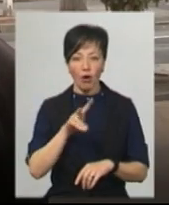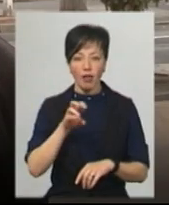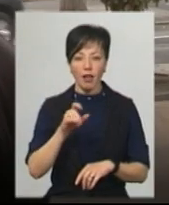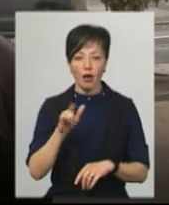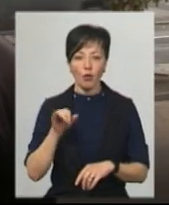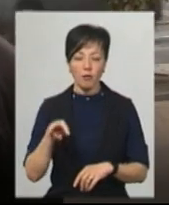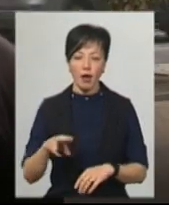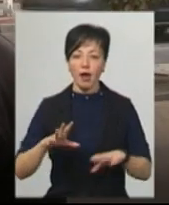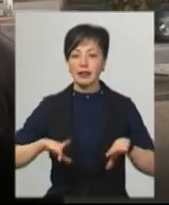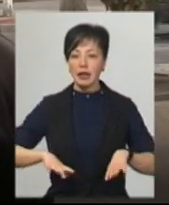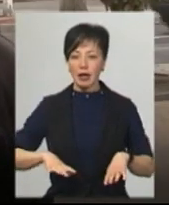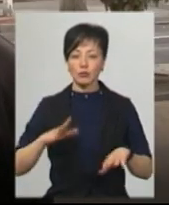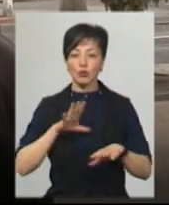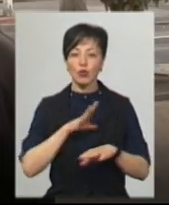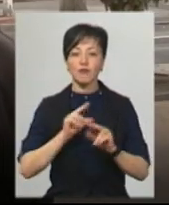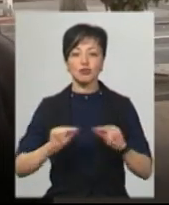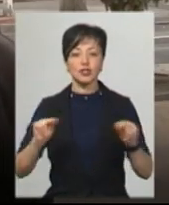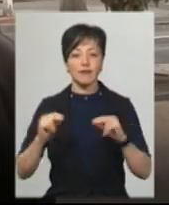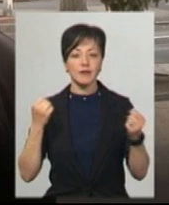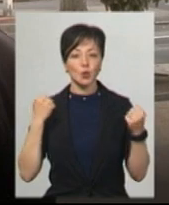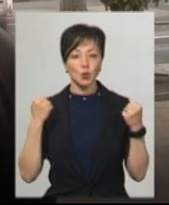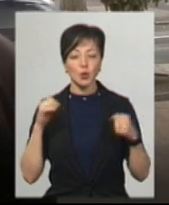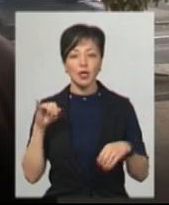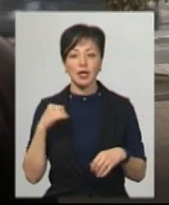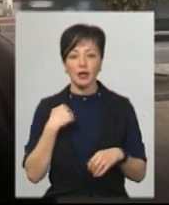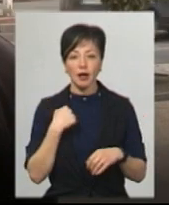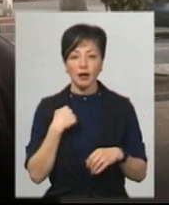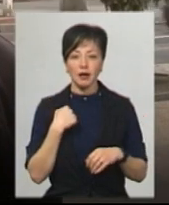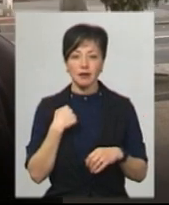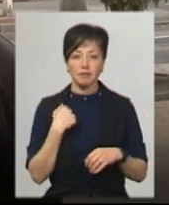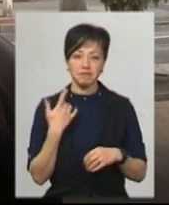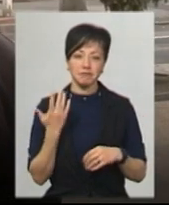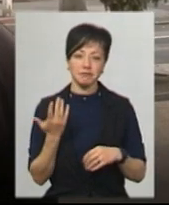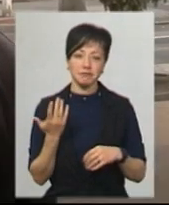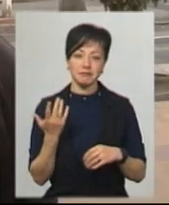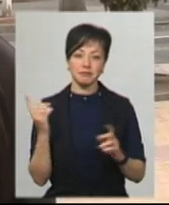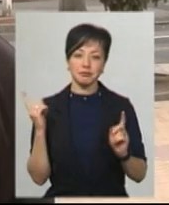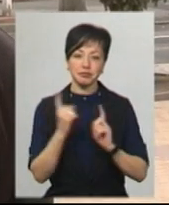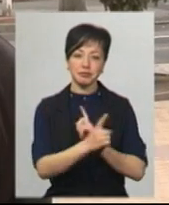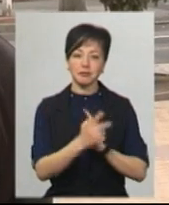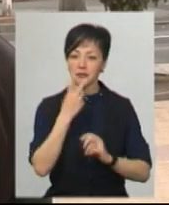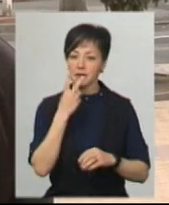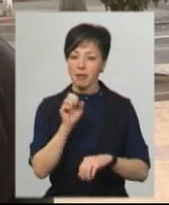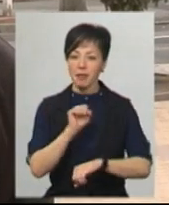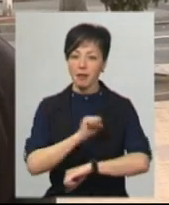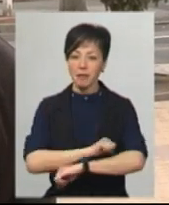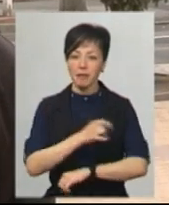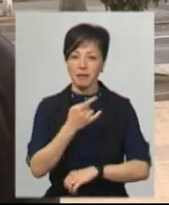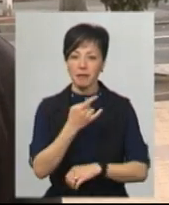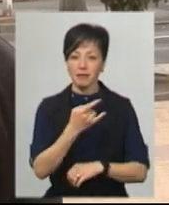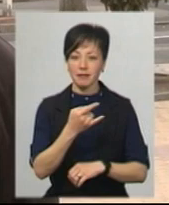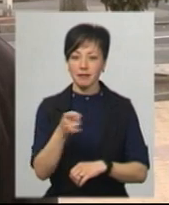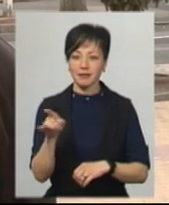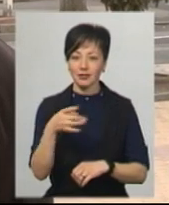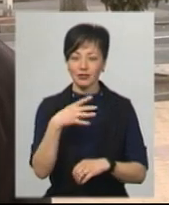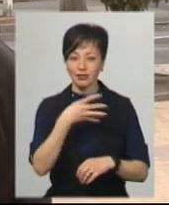Наталя Анатольевна була вчилькою фізкультури. Я один раз проходив мимо і стояв на балконі, там нас тераси є на